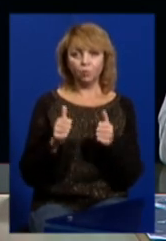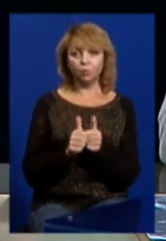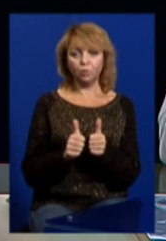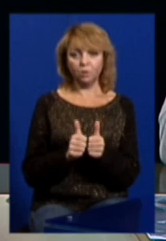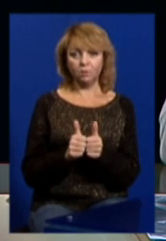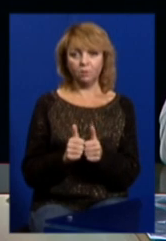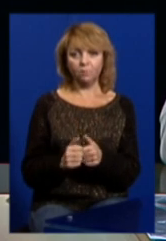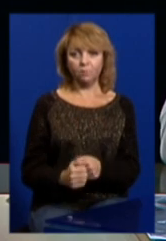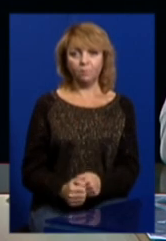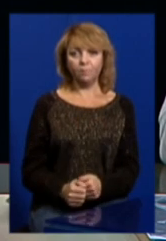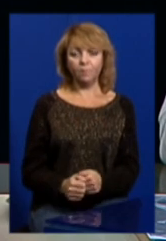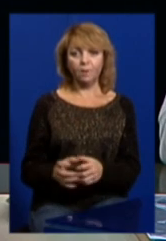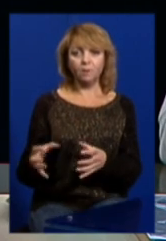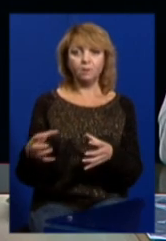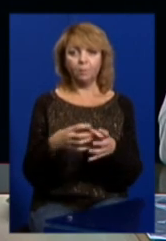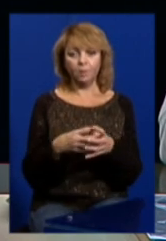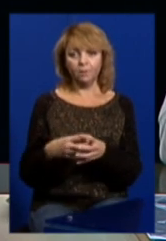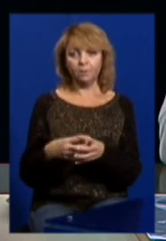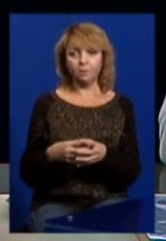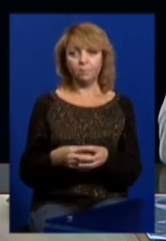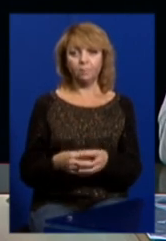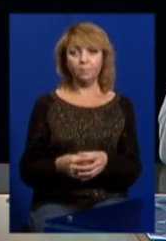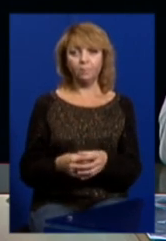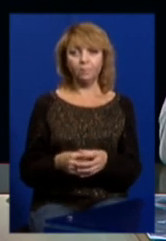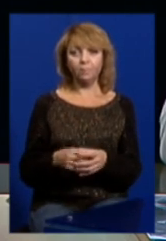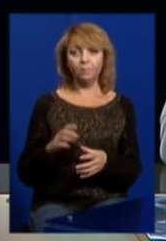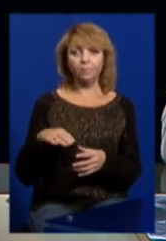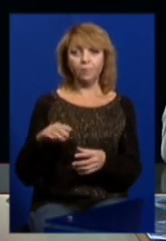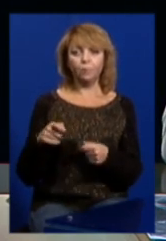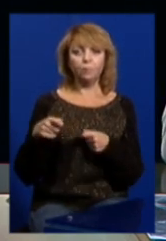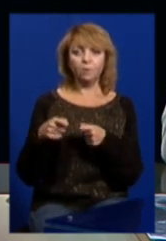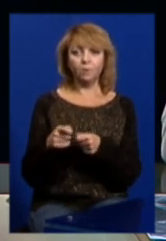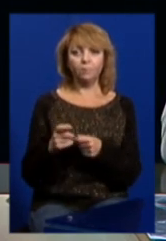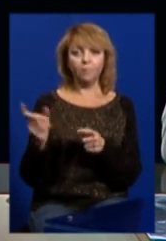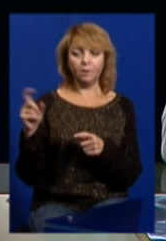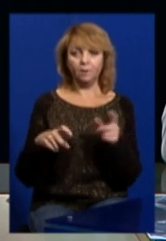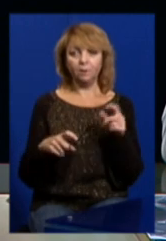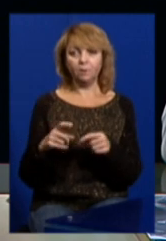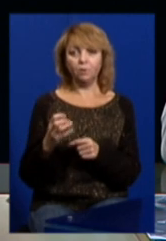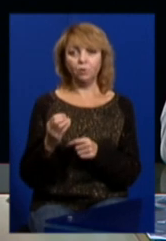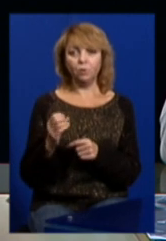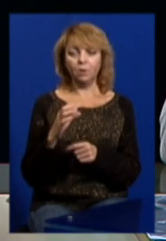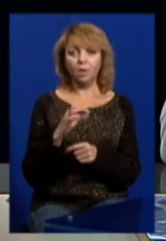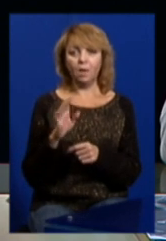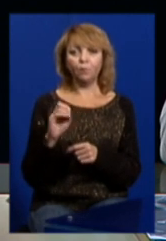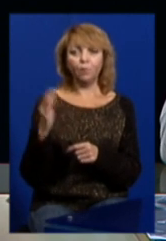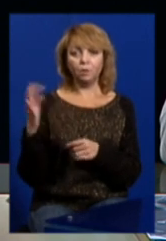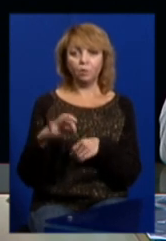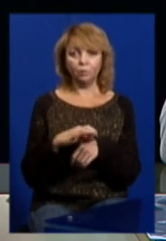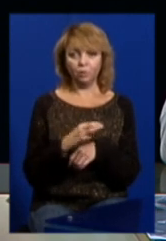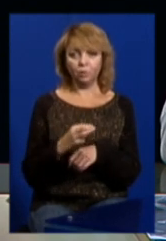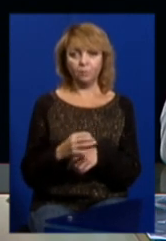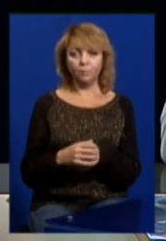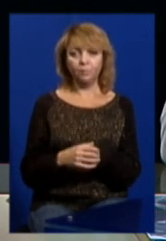зібралися, потім під'їхав ще адвокат моєї дружини,